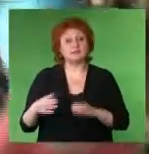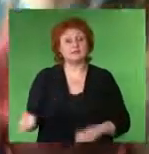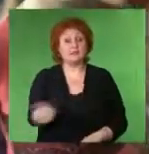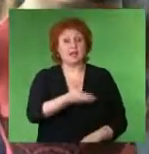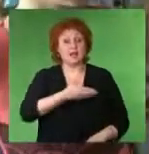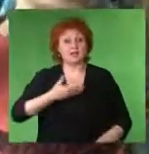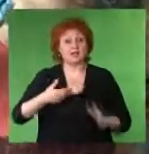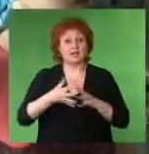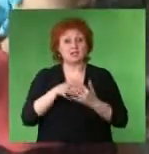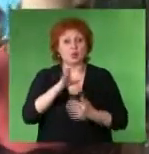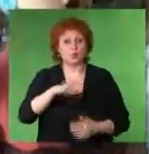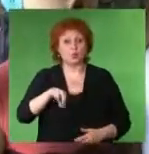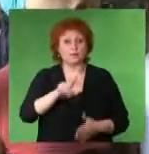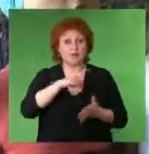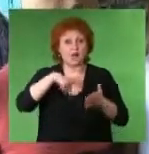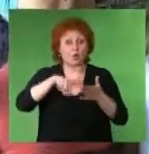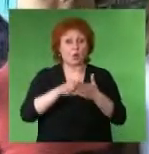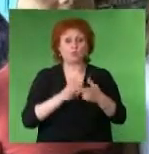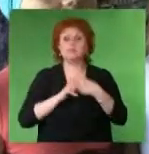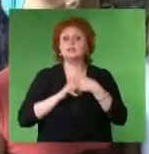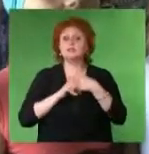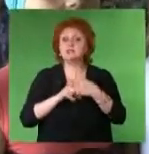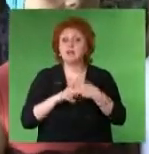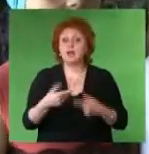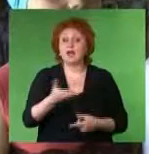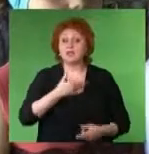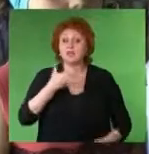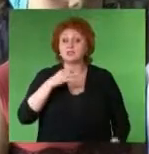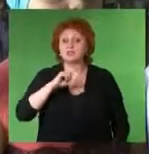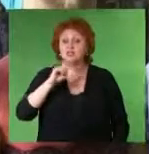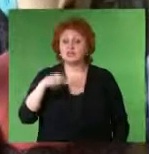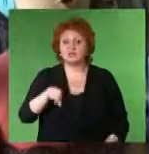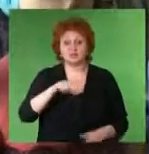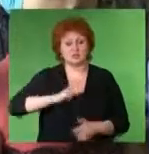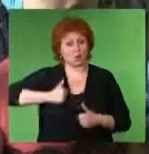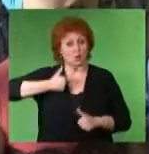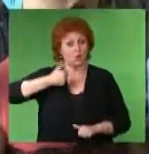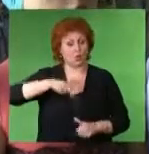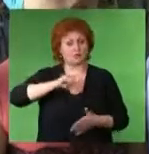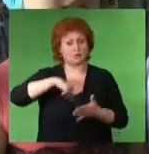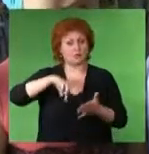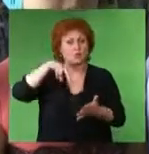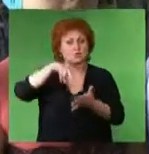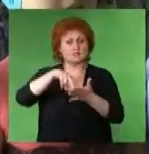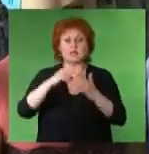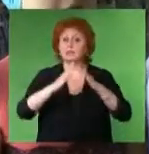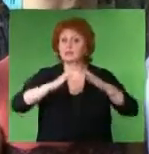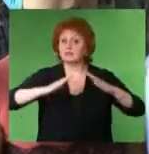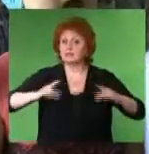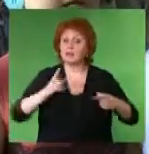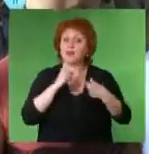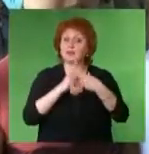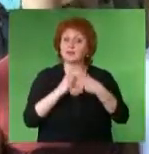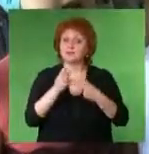Наша губерния Город креста Наш девиз Гордый город стоит на